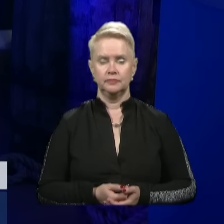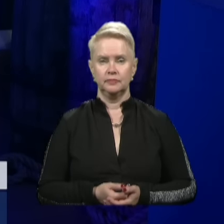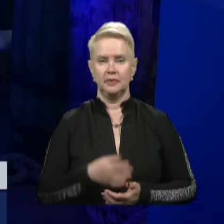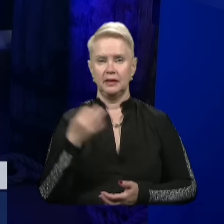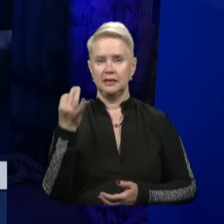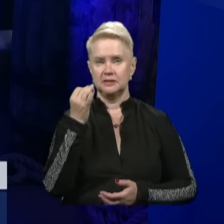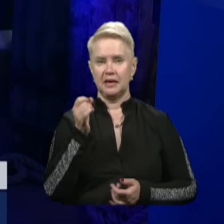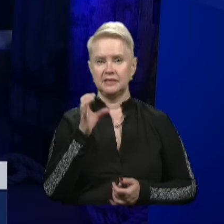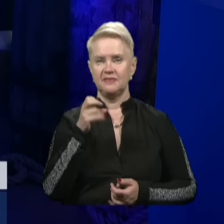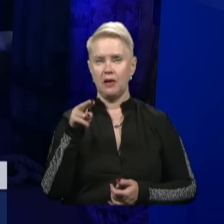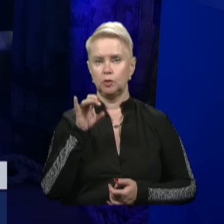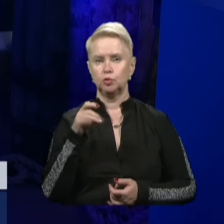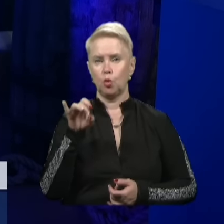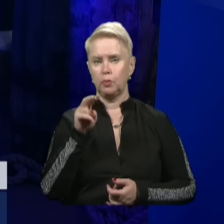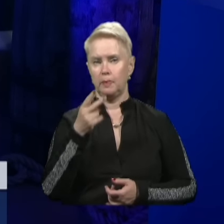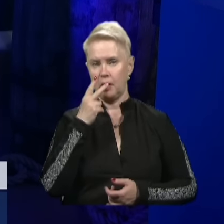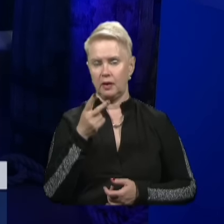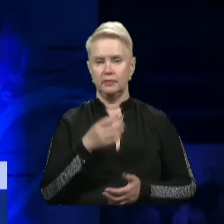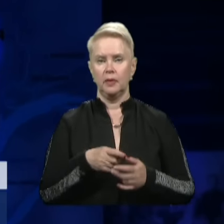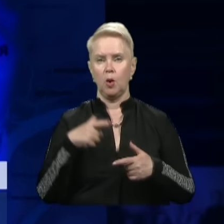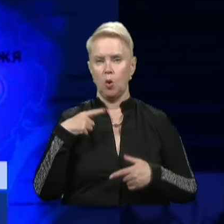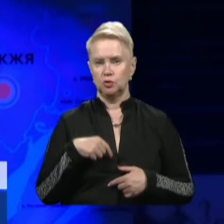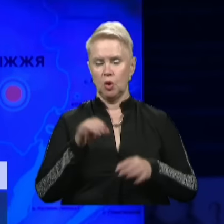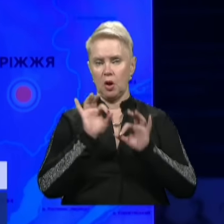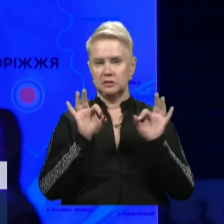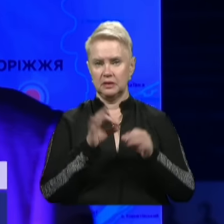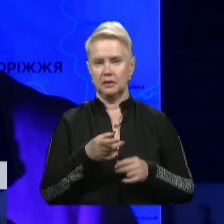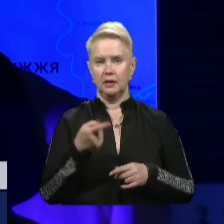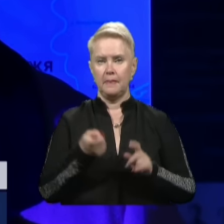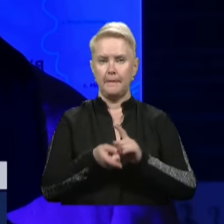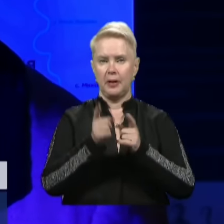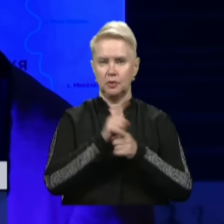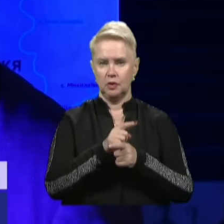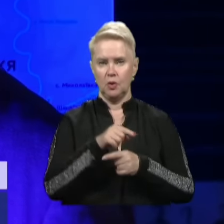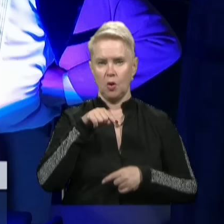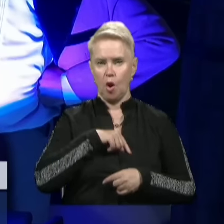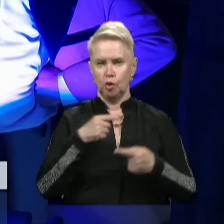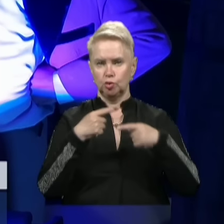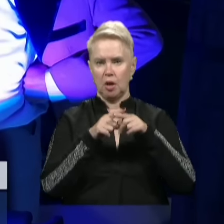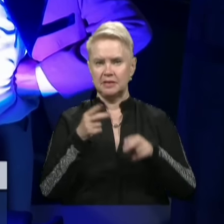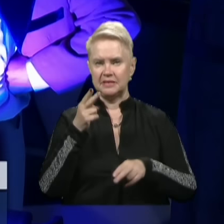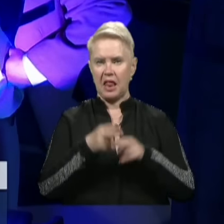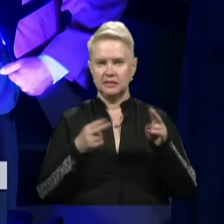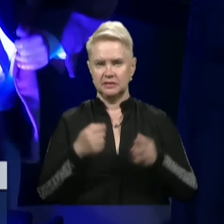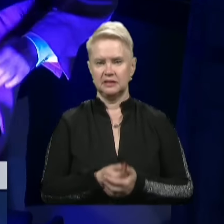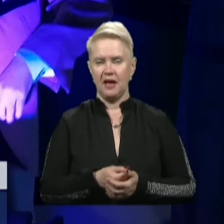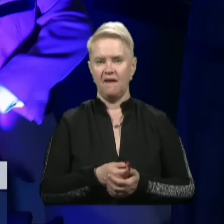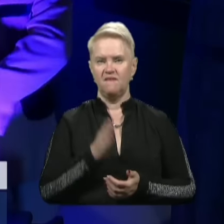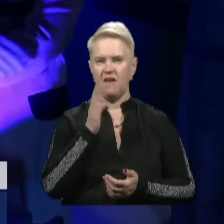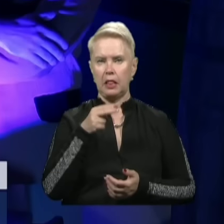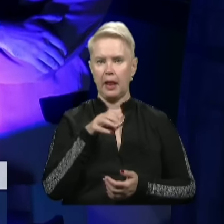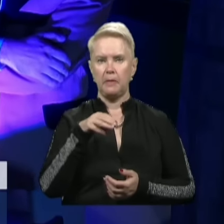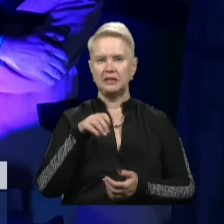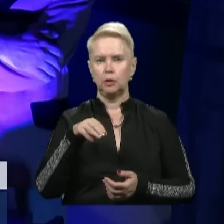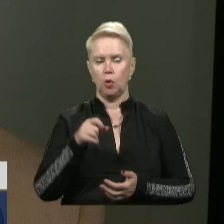Історик Святослав Чирук демонструє епохальний костюм, розповідає, як перевтілювався у роль інженера-залізничника Валеріана